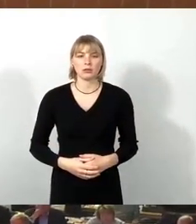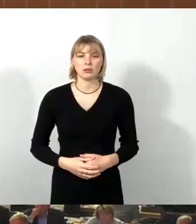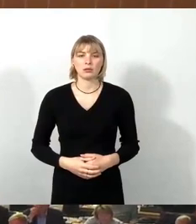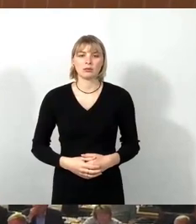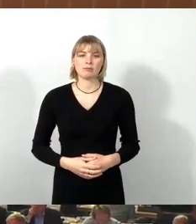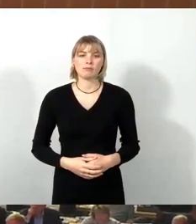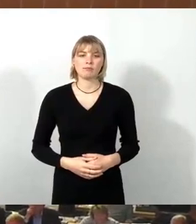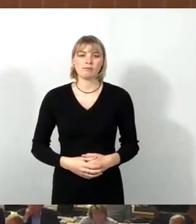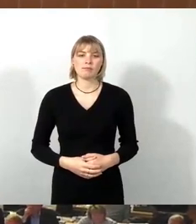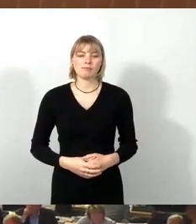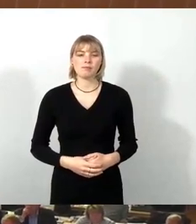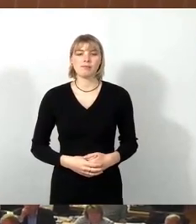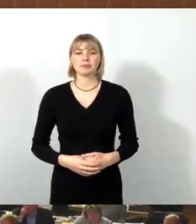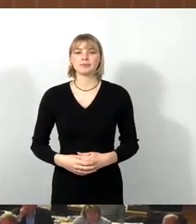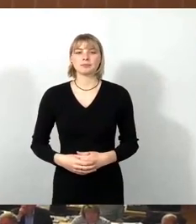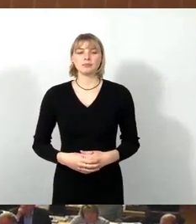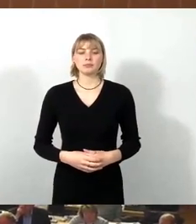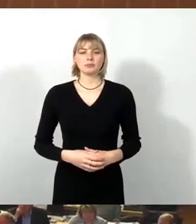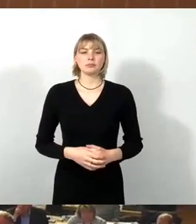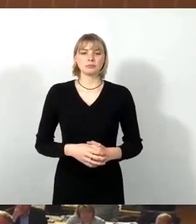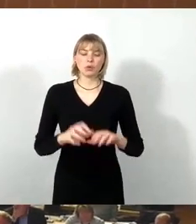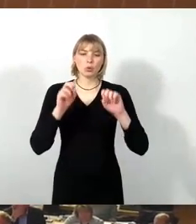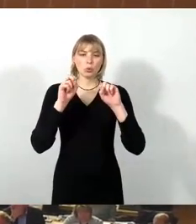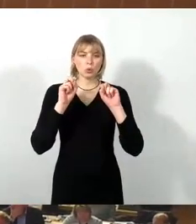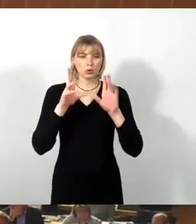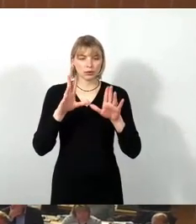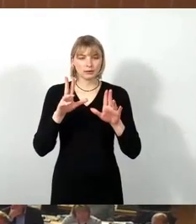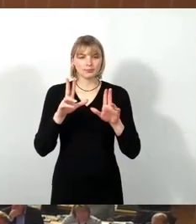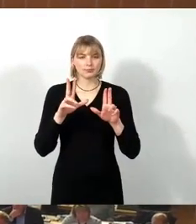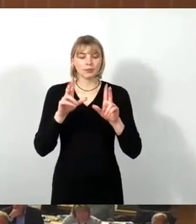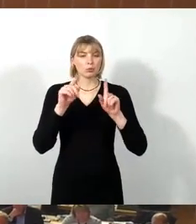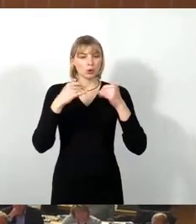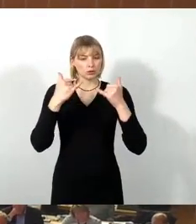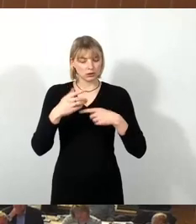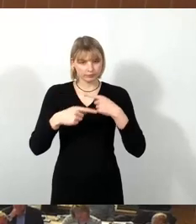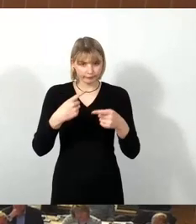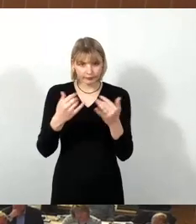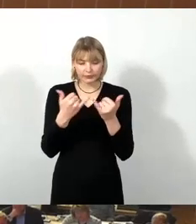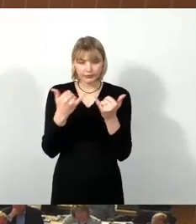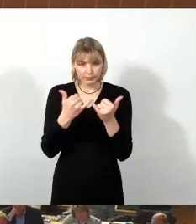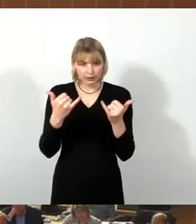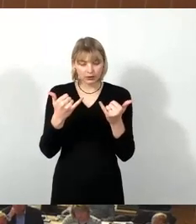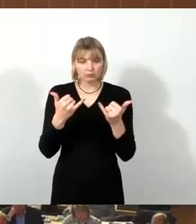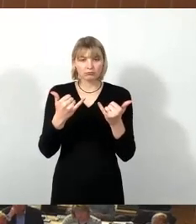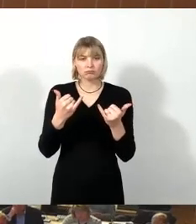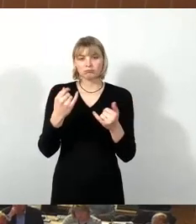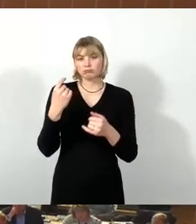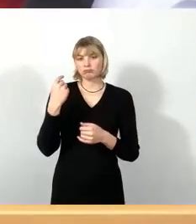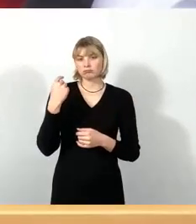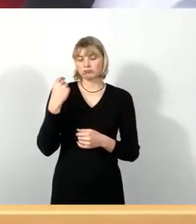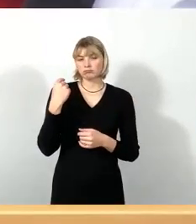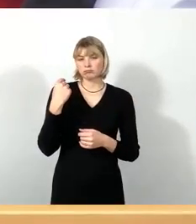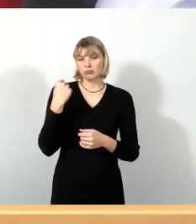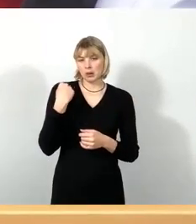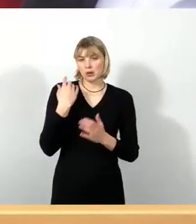Okay, dann würden wir, wie folgt Verfahren genauer, wie beim vorhergehenden Tagesordnungspunkt, würde ich